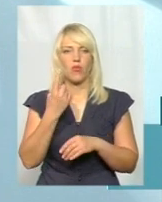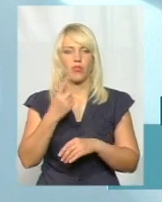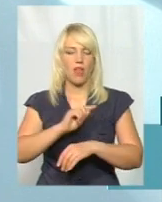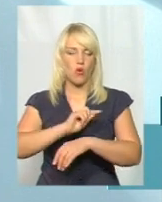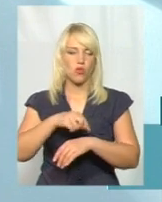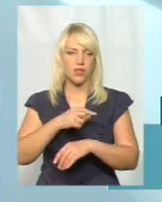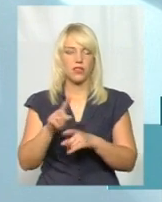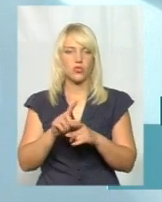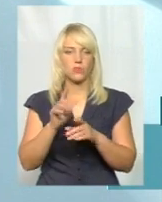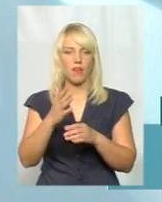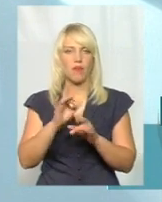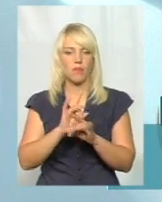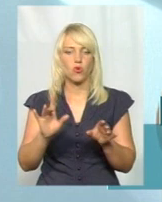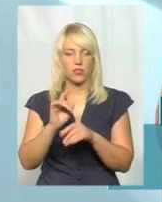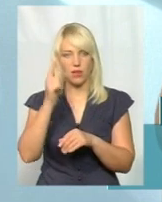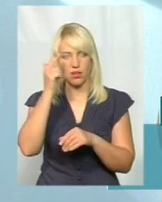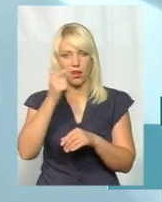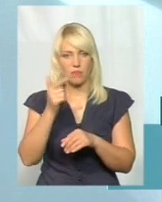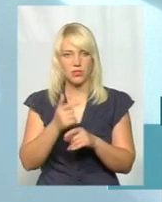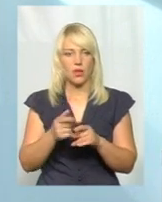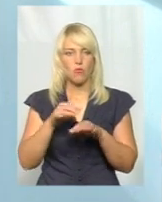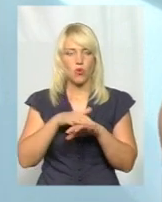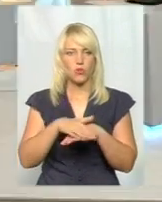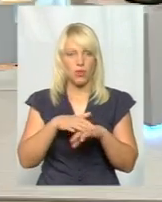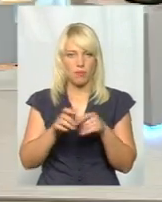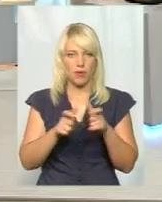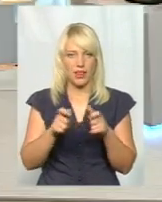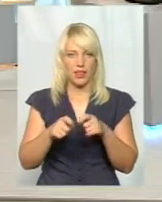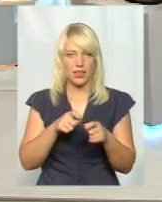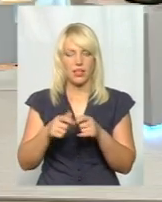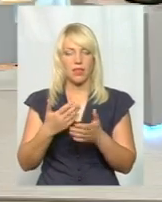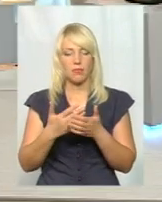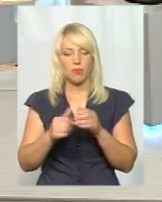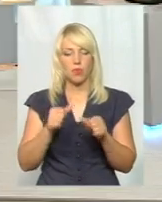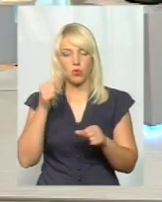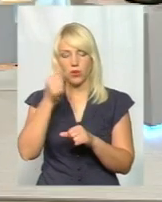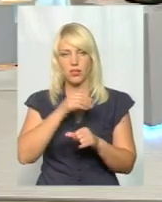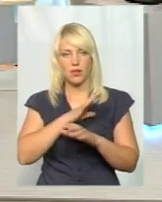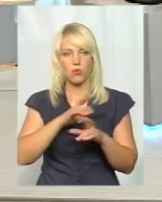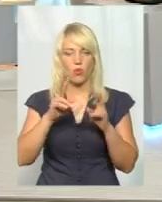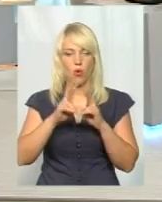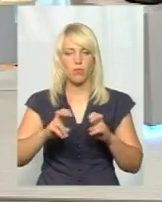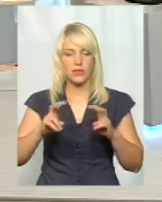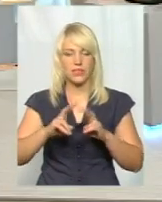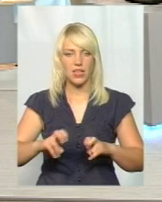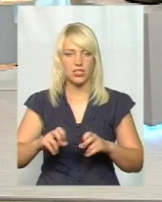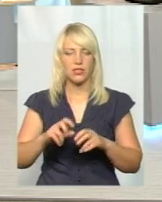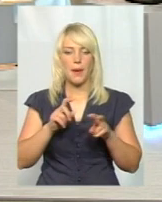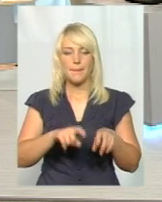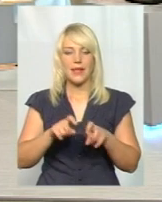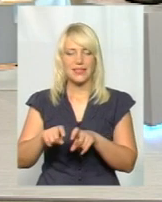Милікбез провів по методі цього розрахунку тарифів. Наприклад, минулого разу не було обстеження пасажиропотоку. цей раз ми провели обстеження